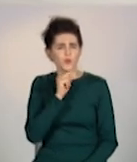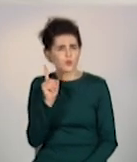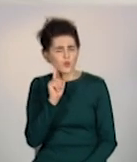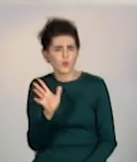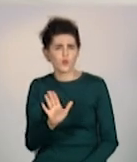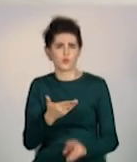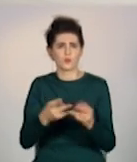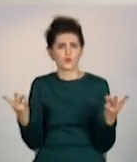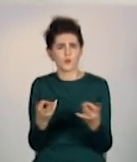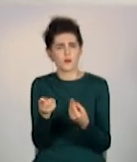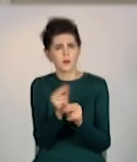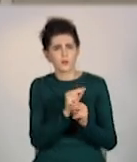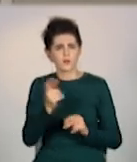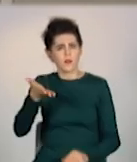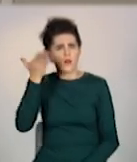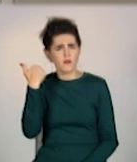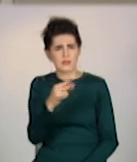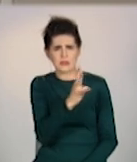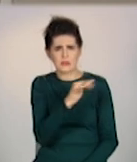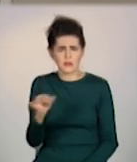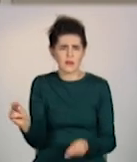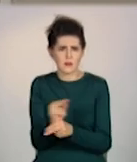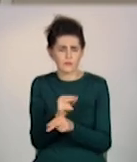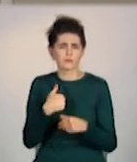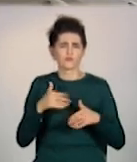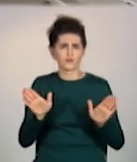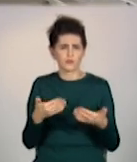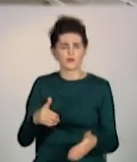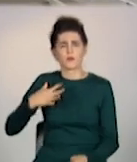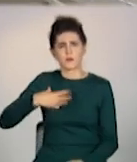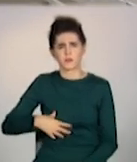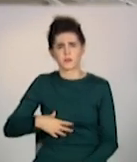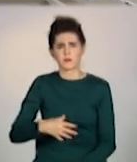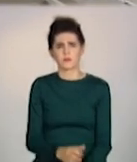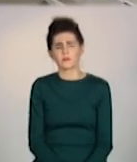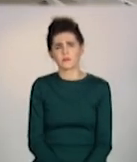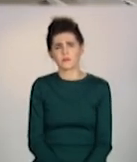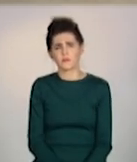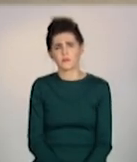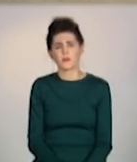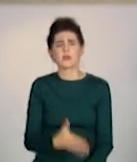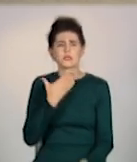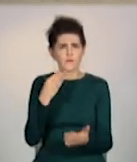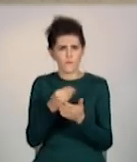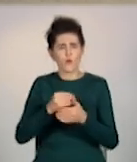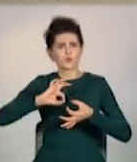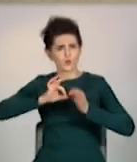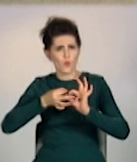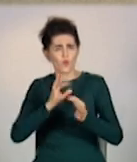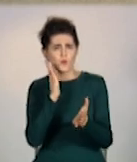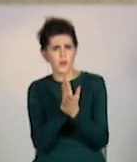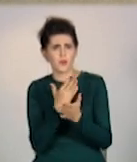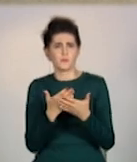ремонту, якого тут не бачили за весь час існування закладу, готові потерпіти. Свої складності, звісно, в цьому є. Може,